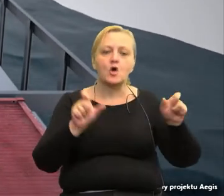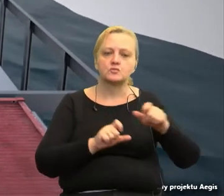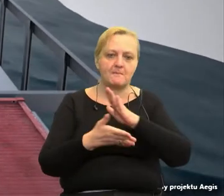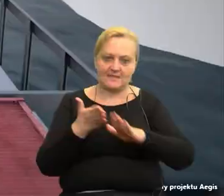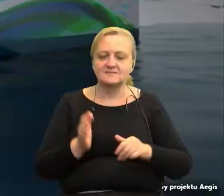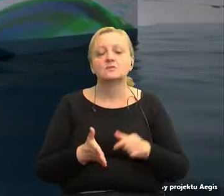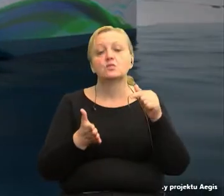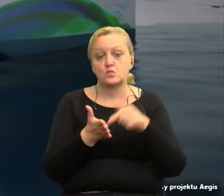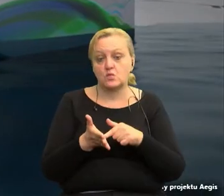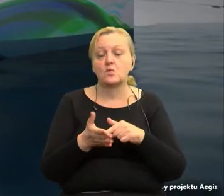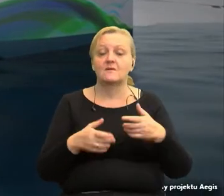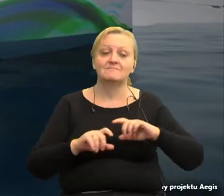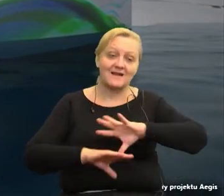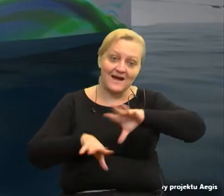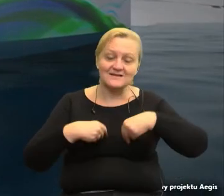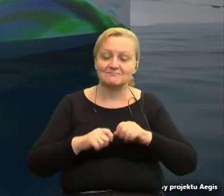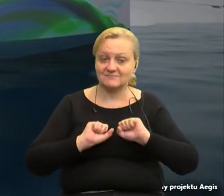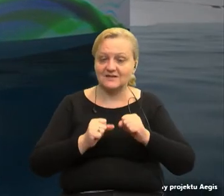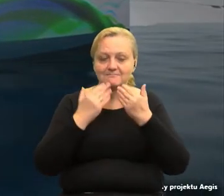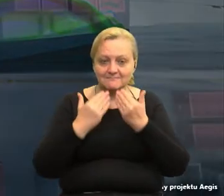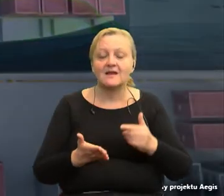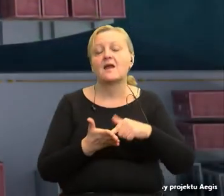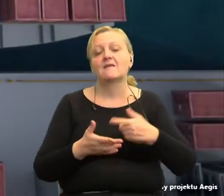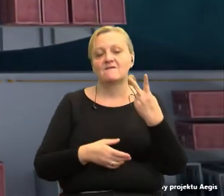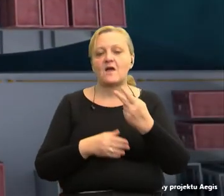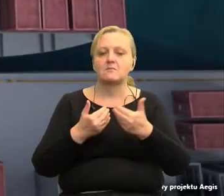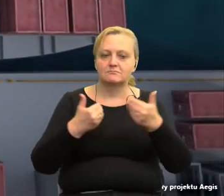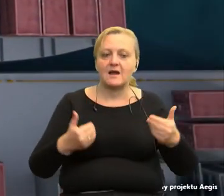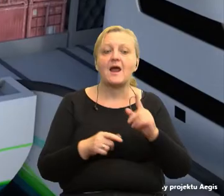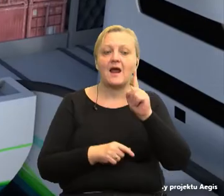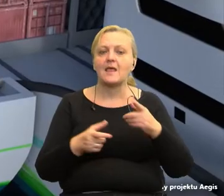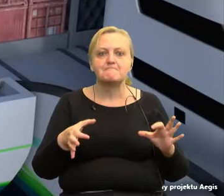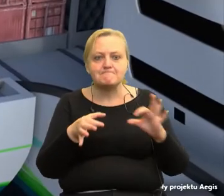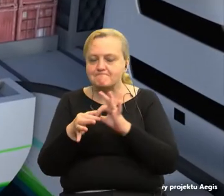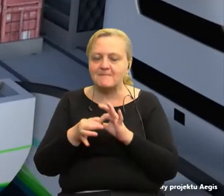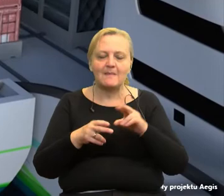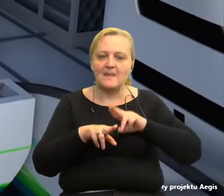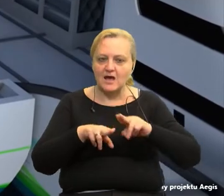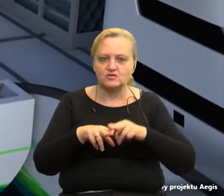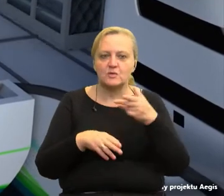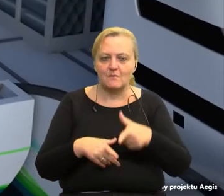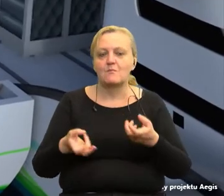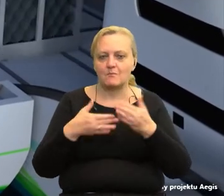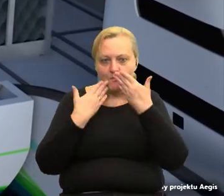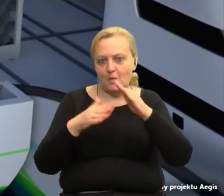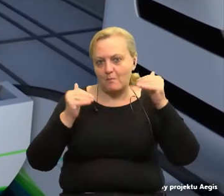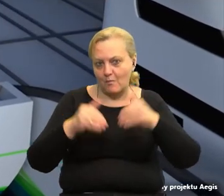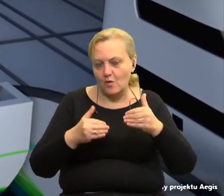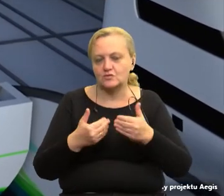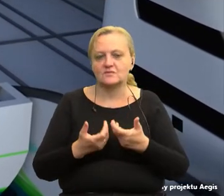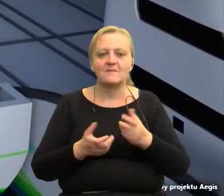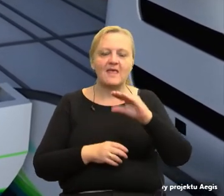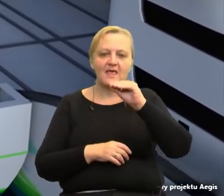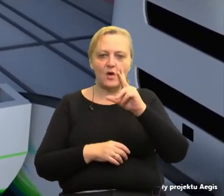Dzięki naszym wspólnym działaniom powstają dwa ogrębne, ale jednocześnie komplementarne narzędzia, które pokazują możliwości ożywienia